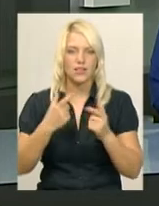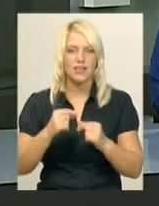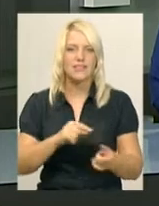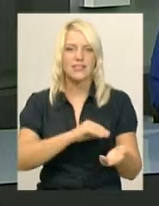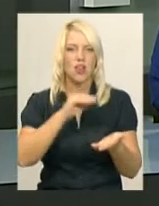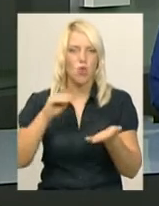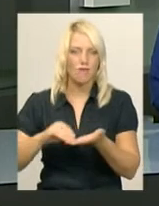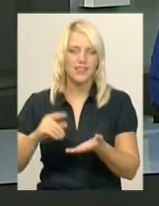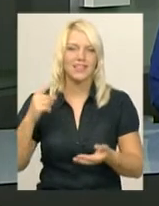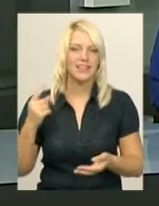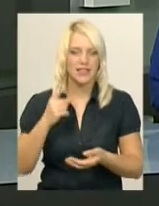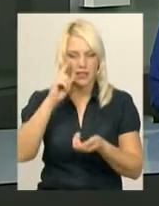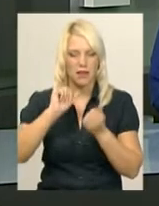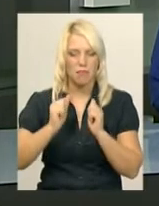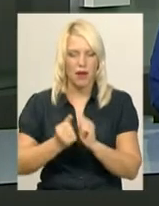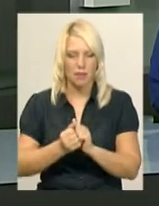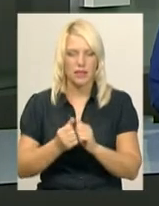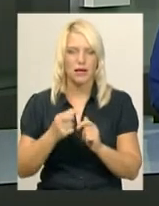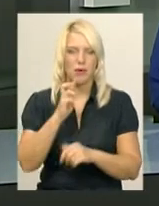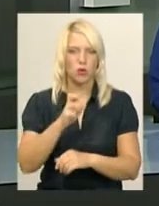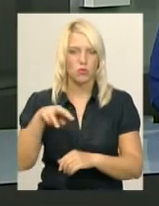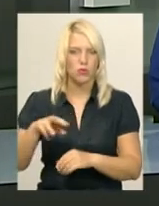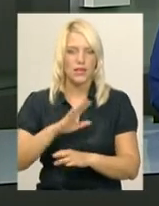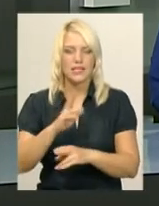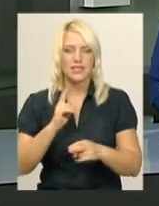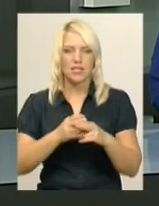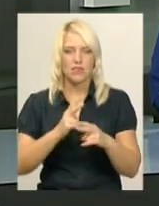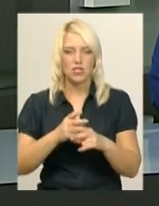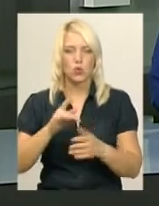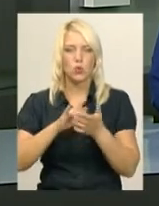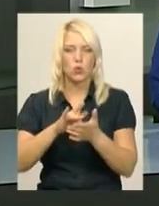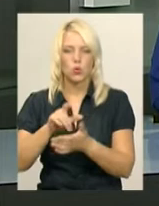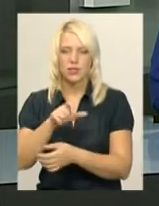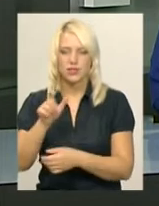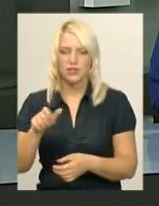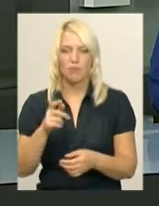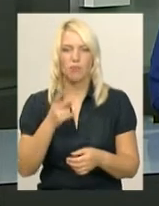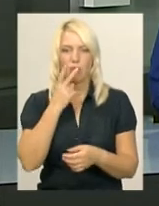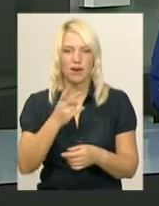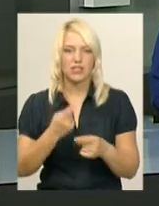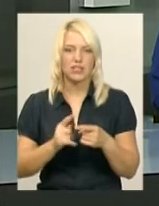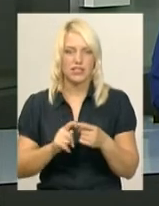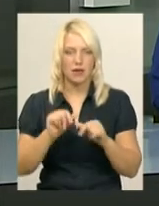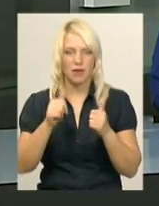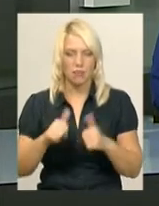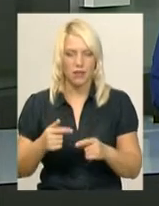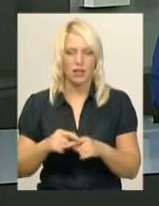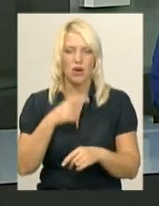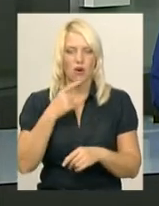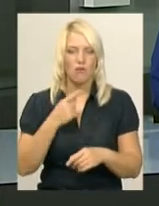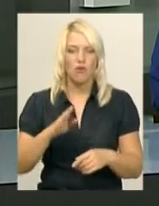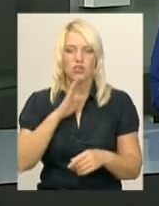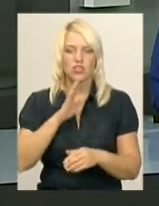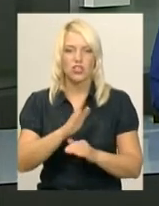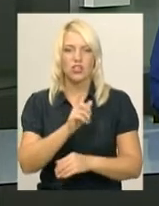Мінхаузену не заважатиме туристам його побачити. Про це говорить місцева жителька Аліма Іванова. За її словами, встановлений на